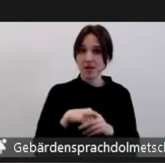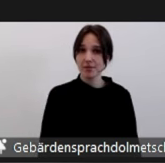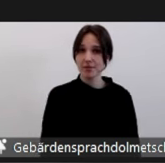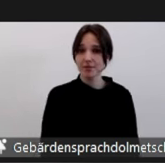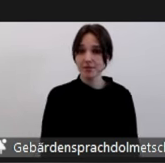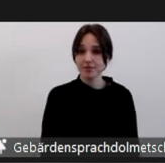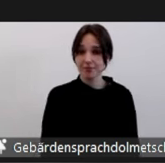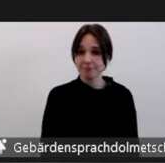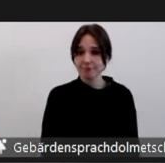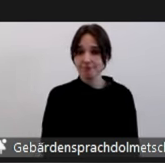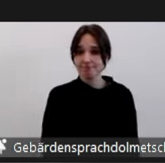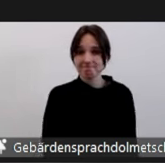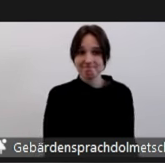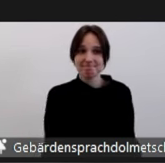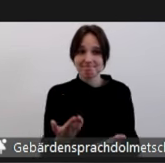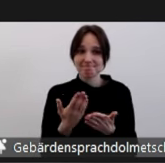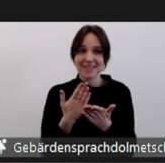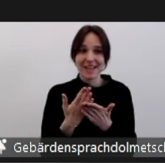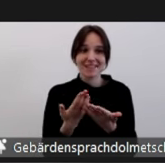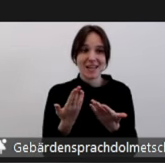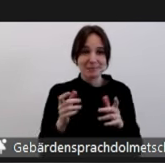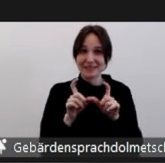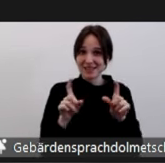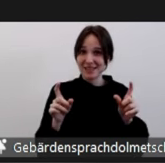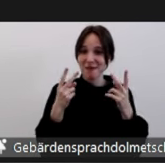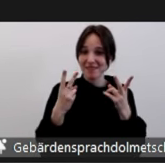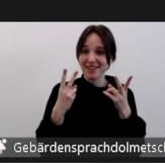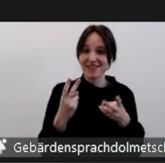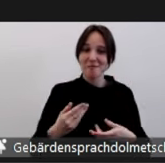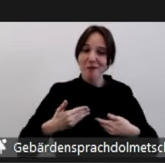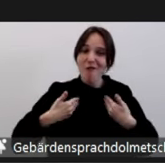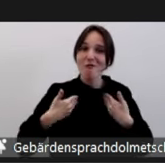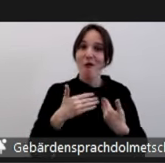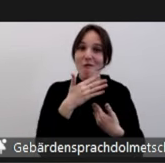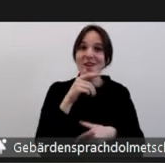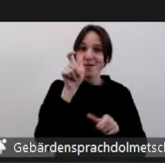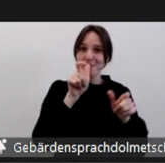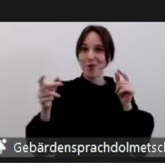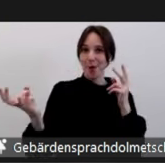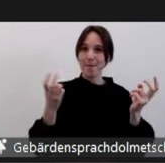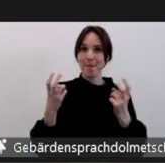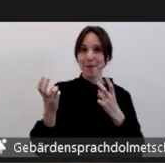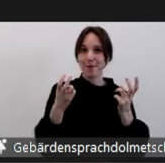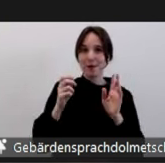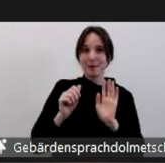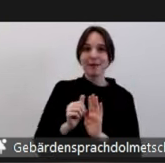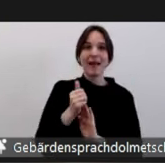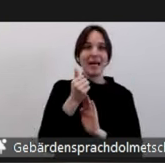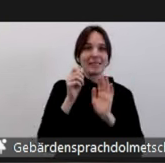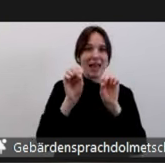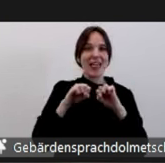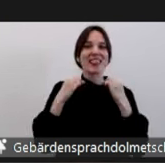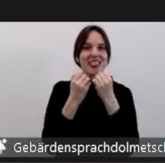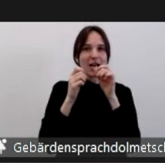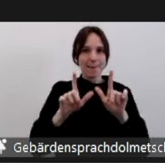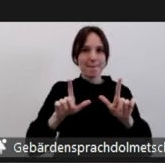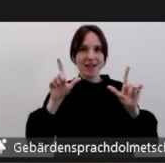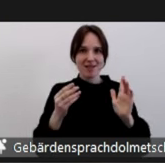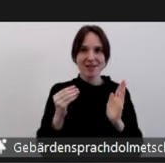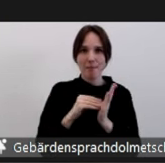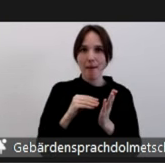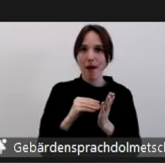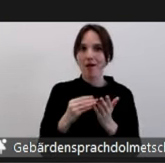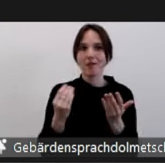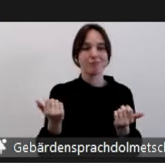Und damit sind wir eigentlich schon mittendrin. Ich freue mich total, dass es so großes Interesse an unserem ersten Lagebild Antifeminismus gibt und ehrlich